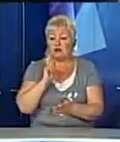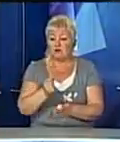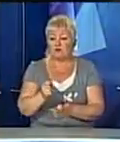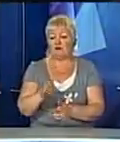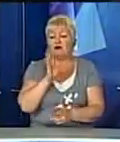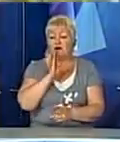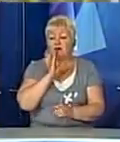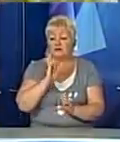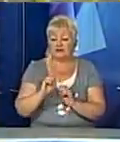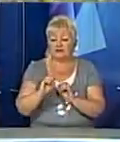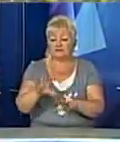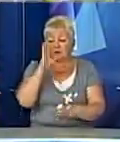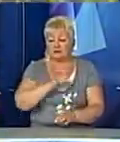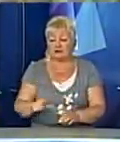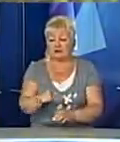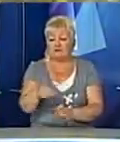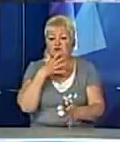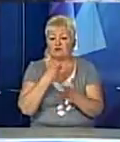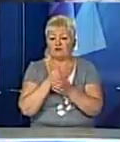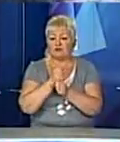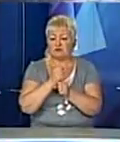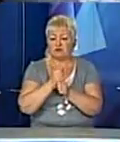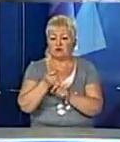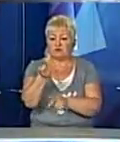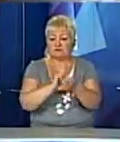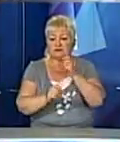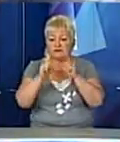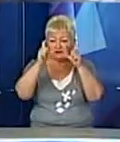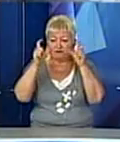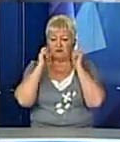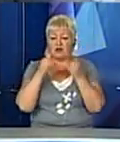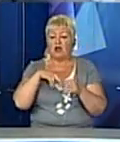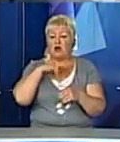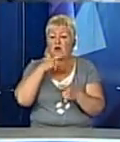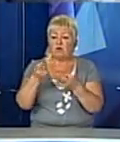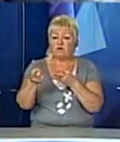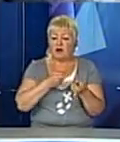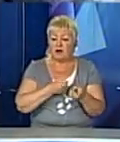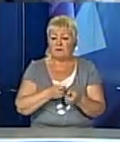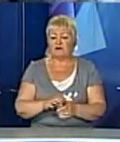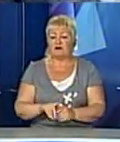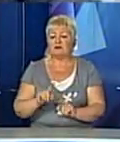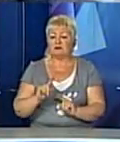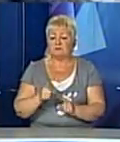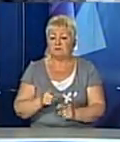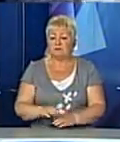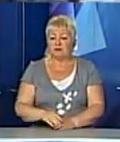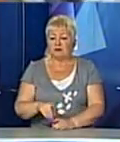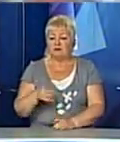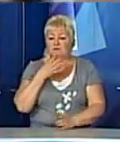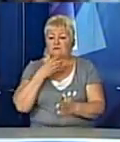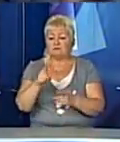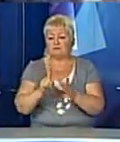запустили власноруч зроблені квіткові вінки. Мелика кількість уваги привернена до цього свято, оскільки вона сягає своїм корінням